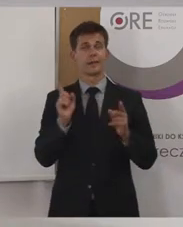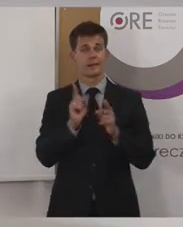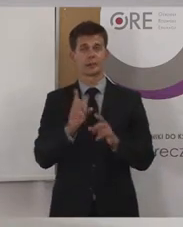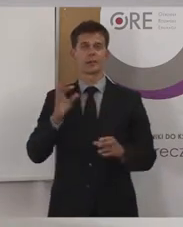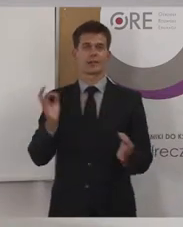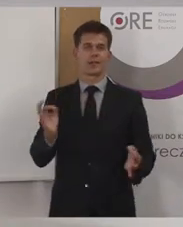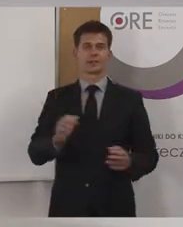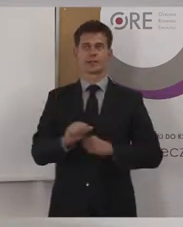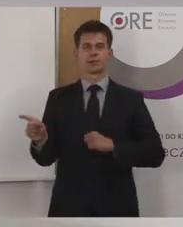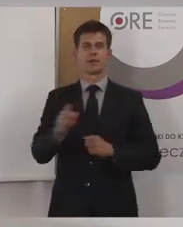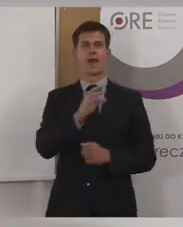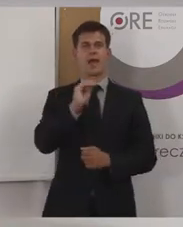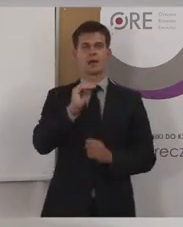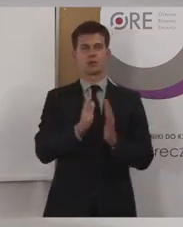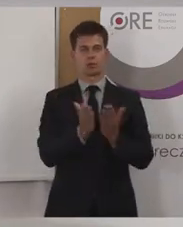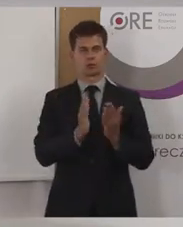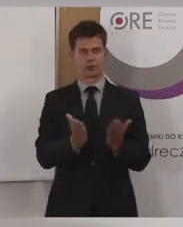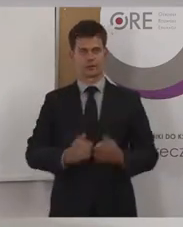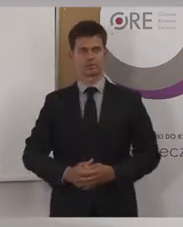również e-podręczników.